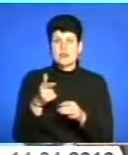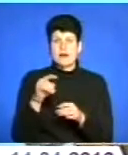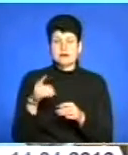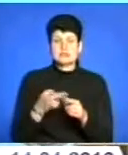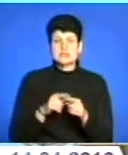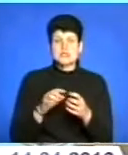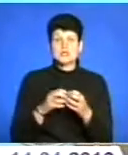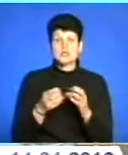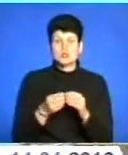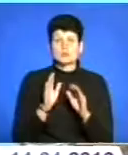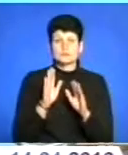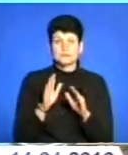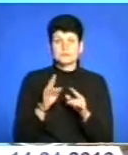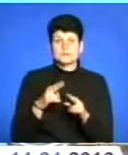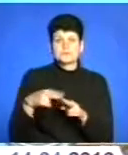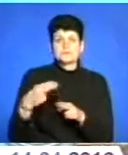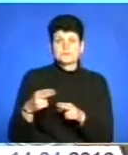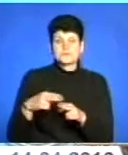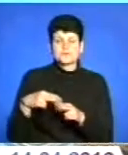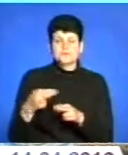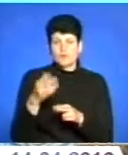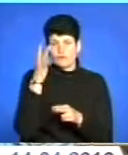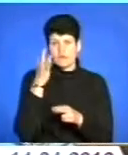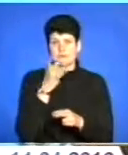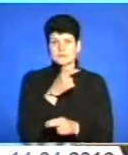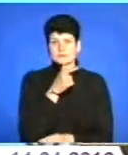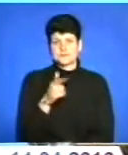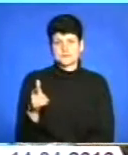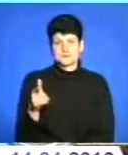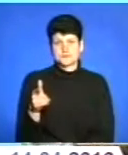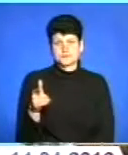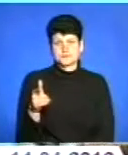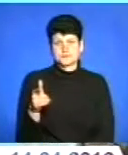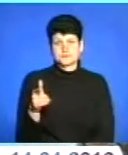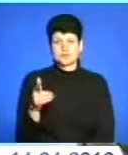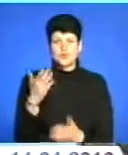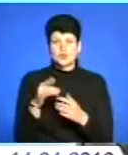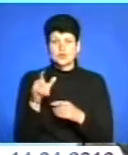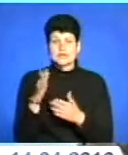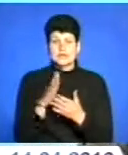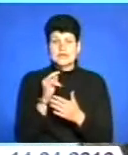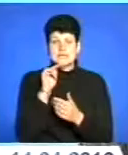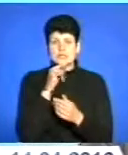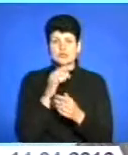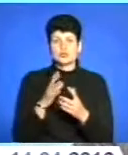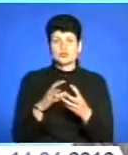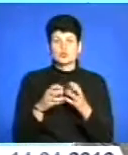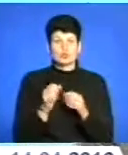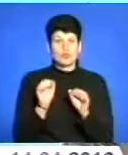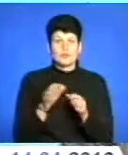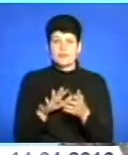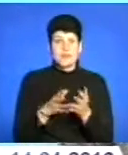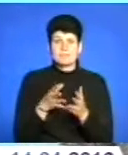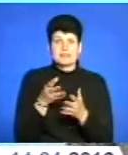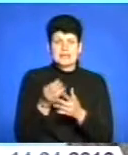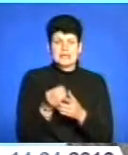зекономлена сума буде погашатися в рахунок літніх місяців. Тобто людина, якщо має зекономлену суму, то може не платити якийсь